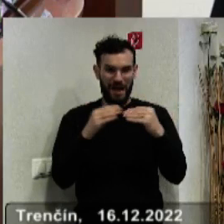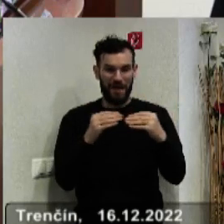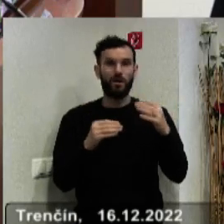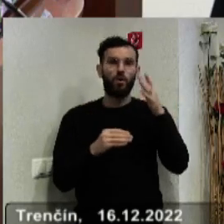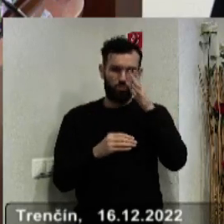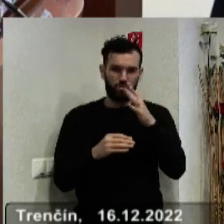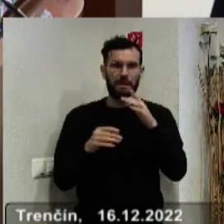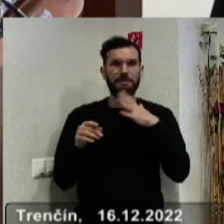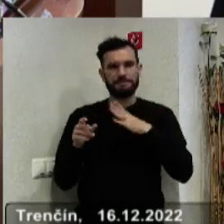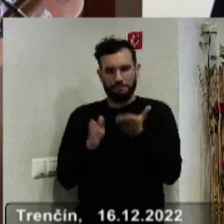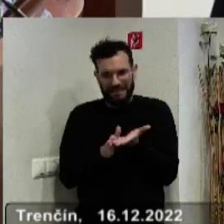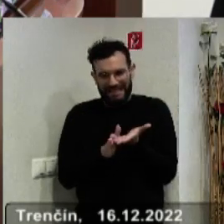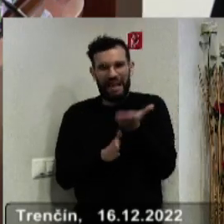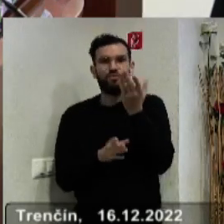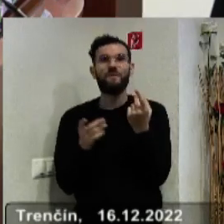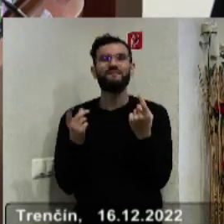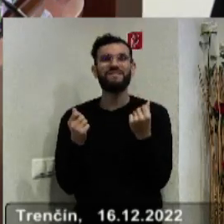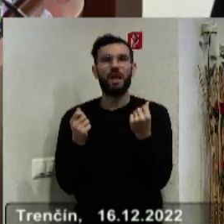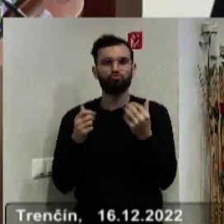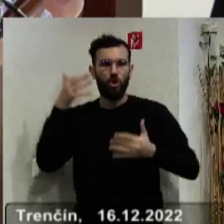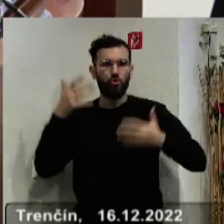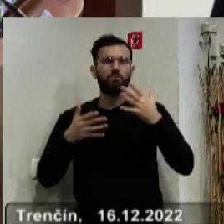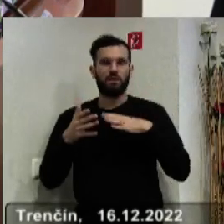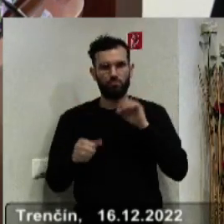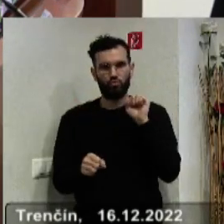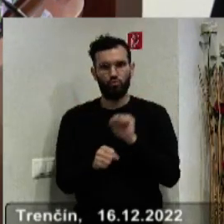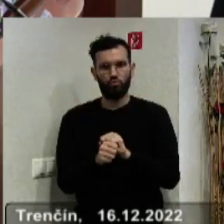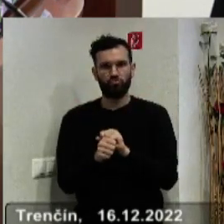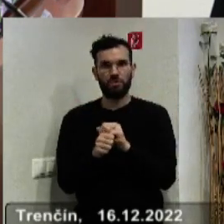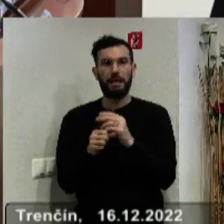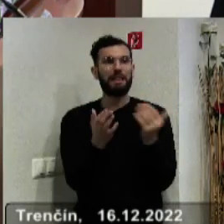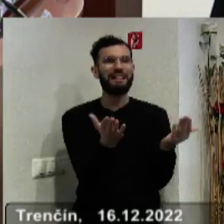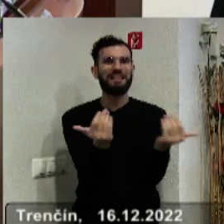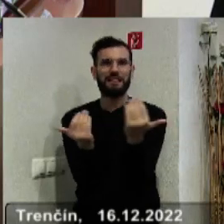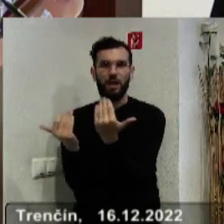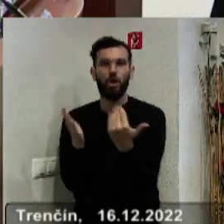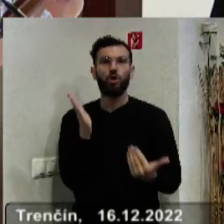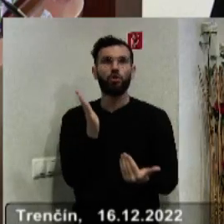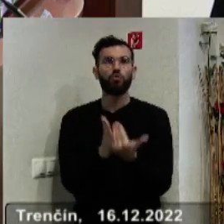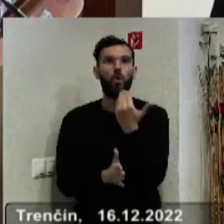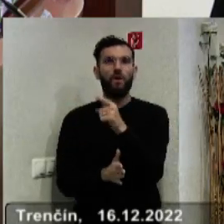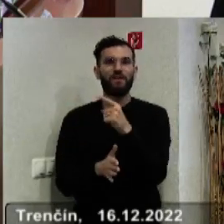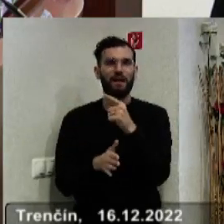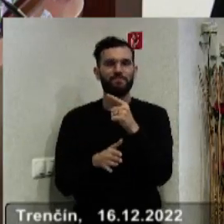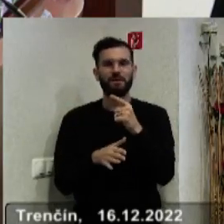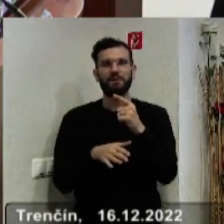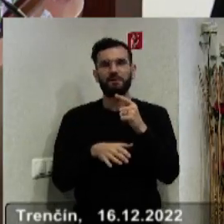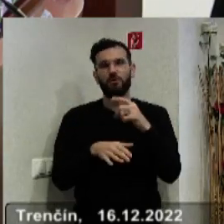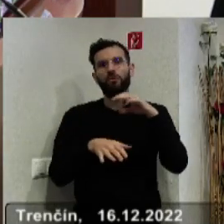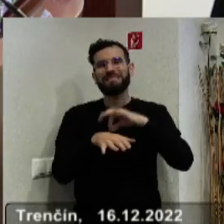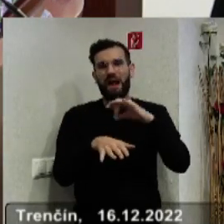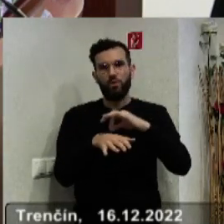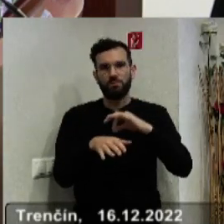vrátime vlastne k navýšeniu tých finančných prostriedkov, poznáže rozpočtu na nábor, na nábor tých nových lekárov a zdravotníckých,